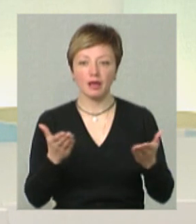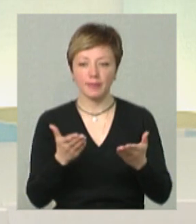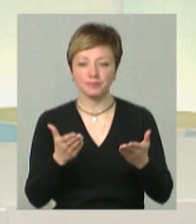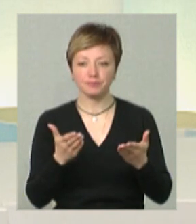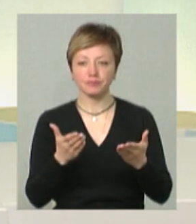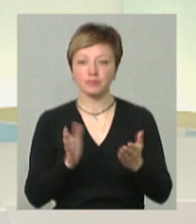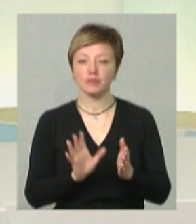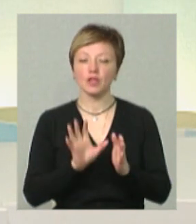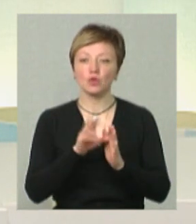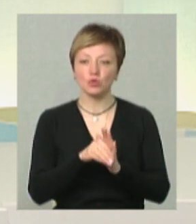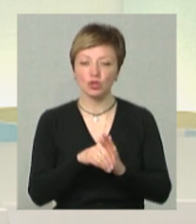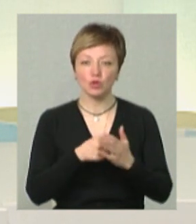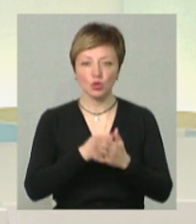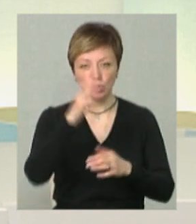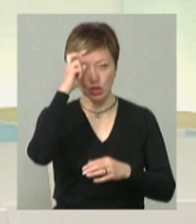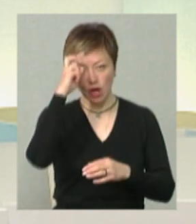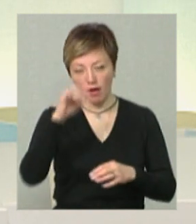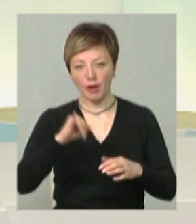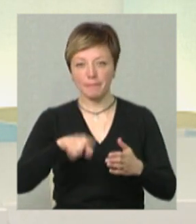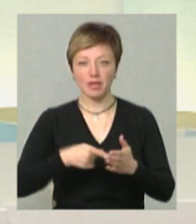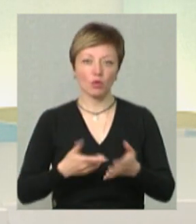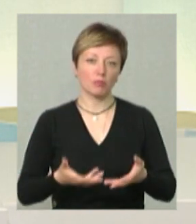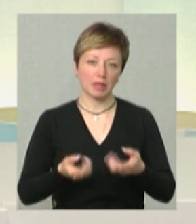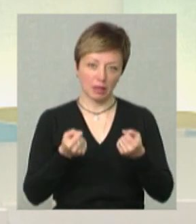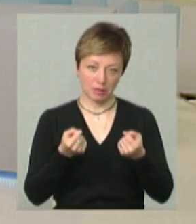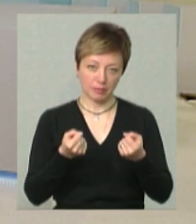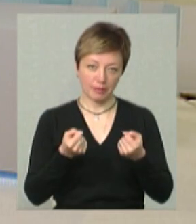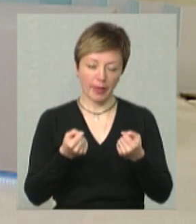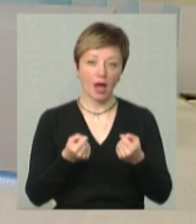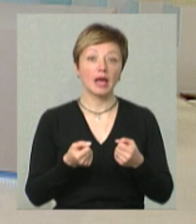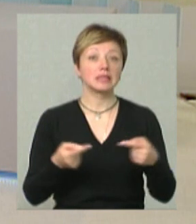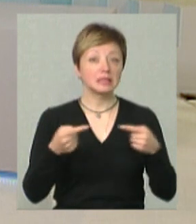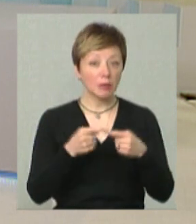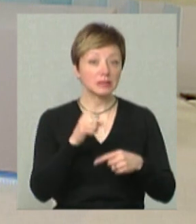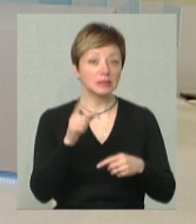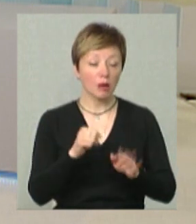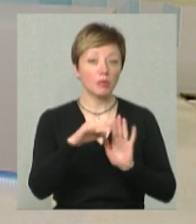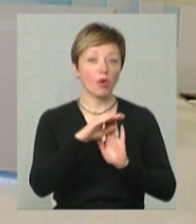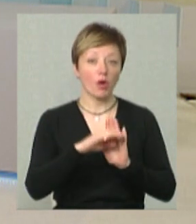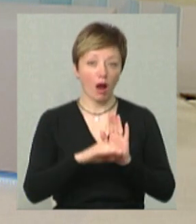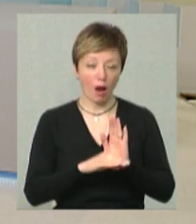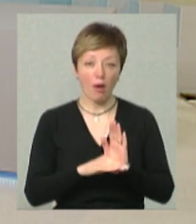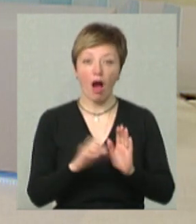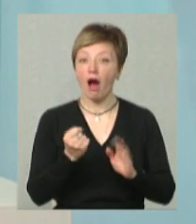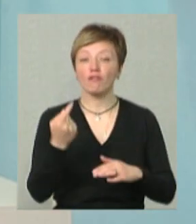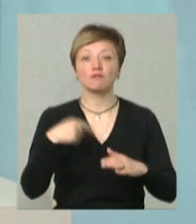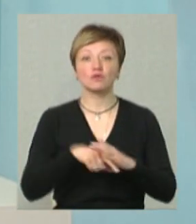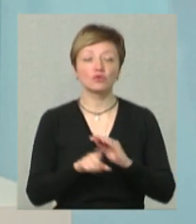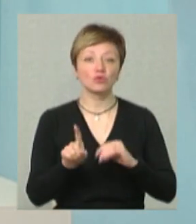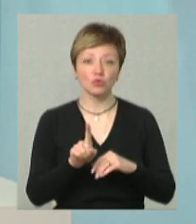долучилися до державної і міської підтримки. Саме за програмою. А в чому